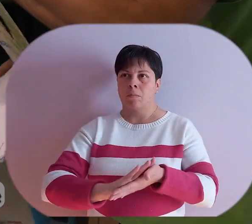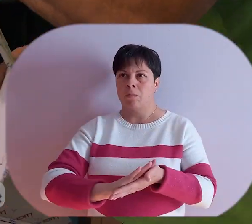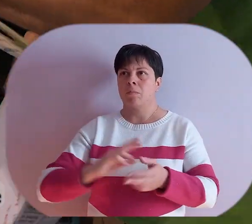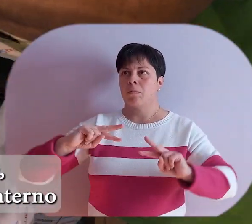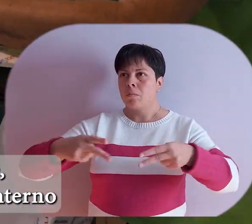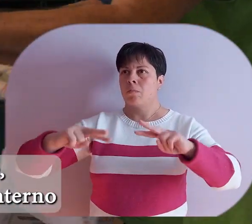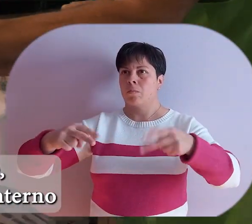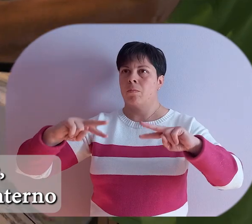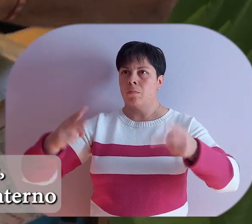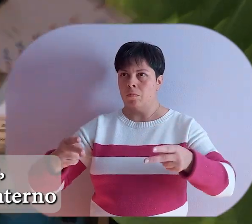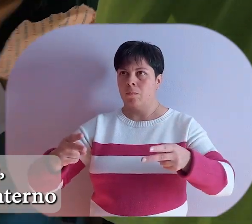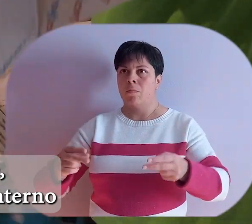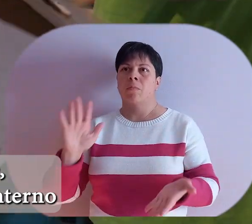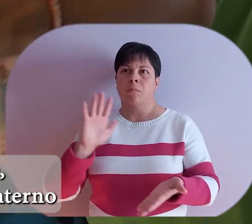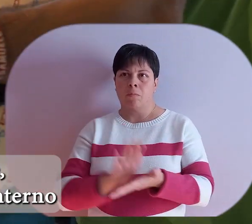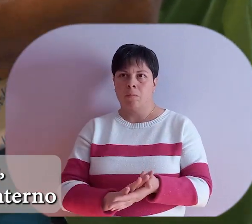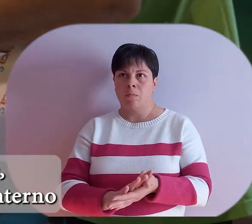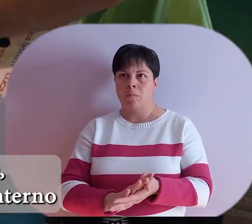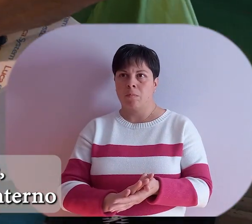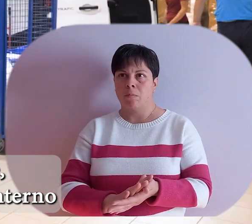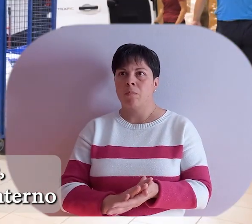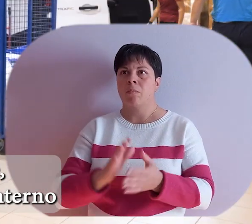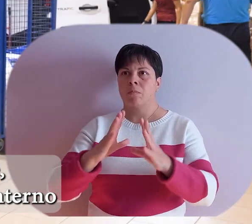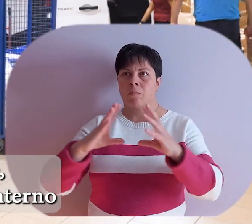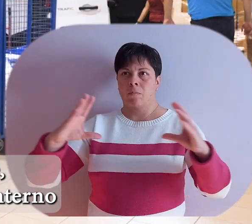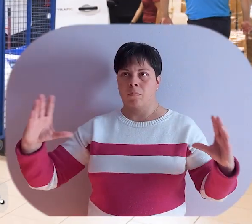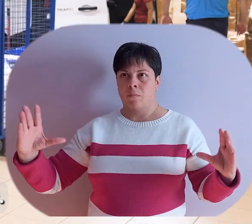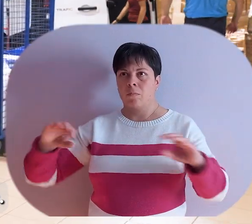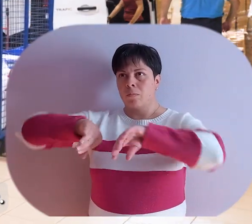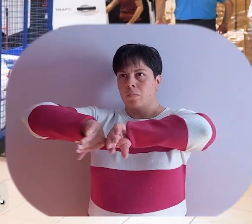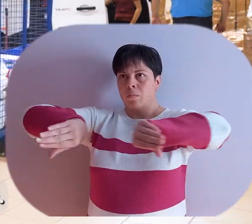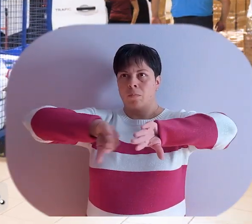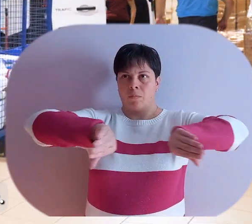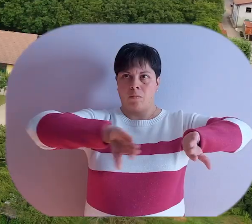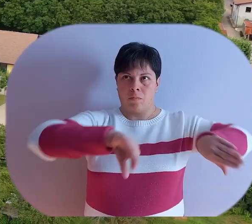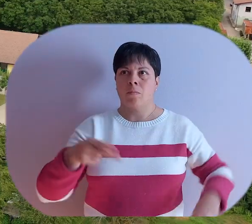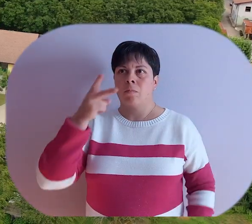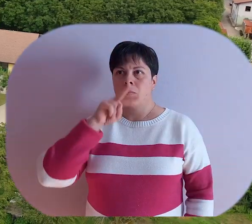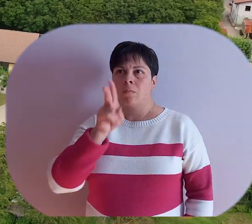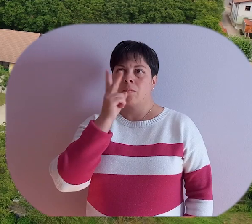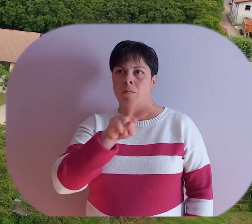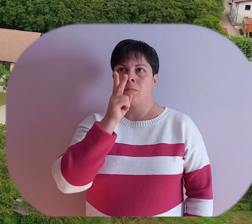relazione alle sue caratteristiche per poi essere riciclata all'interno di industrie specifiche.